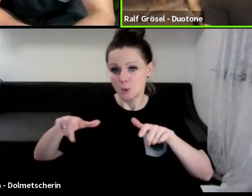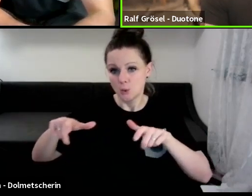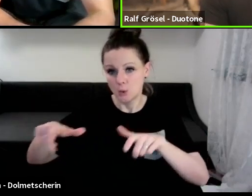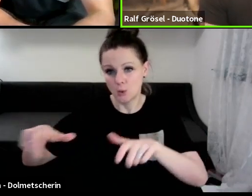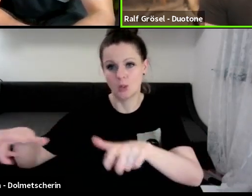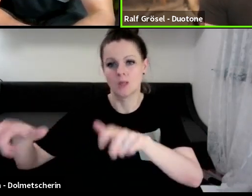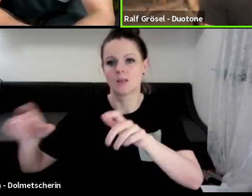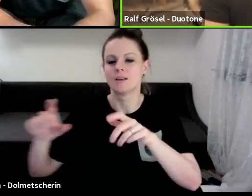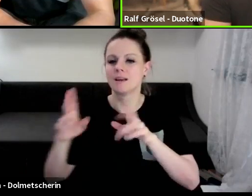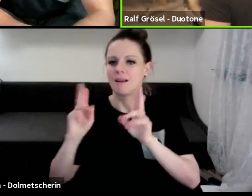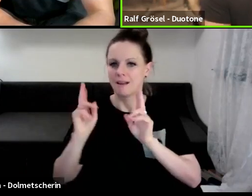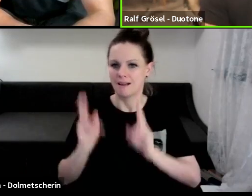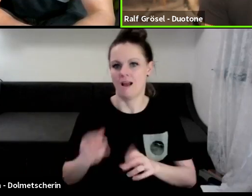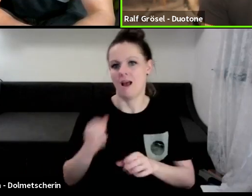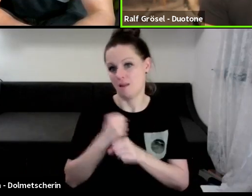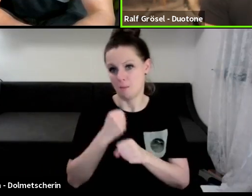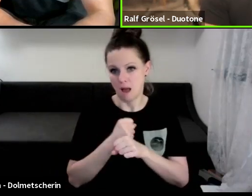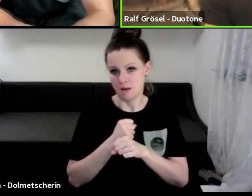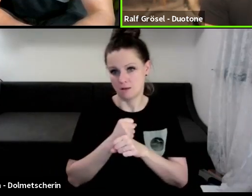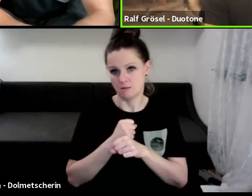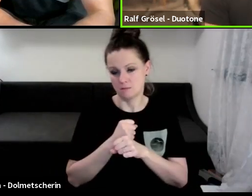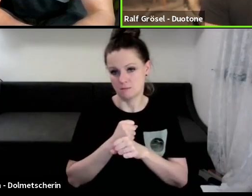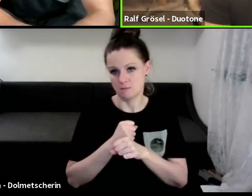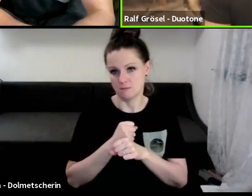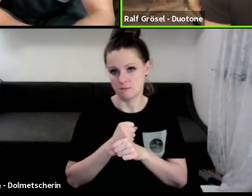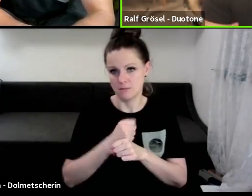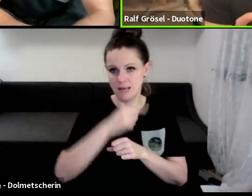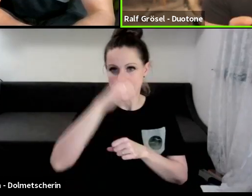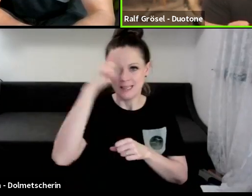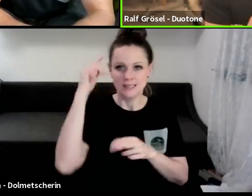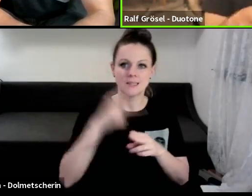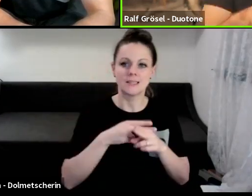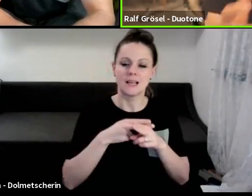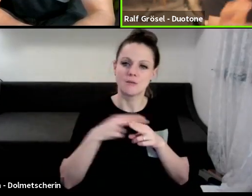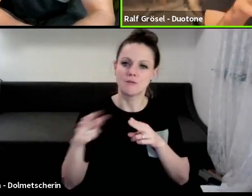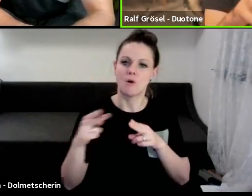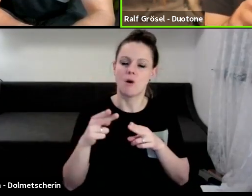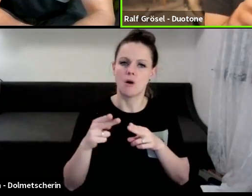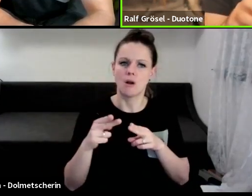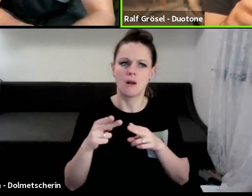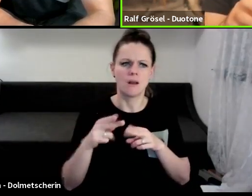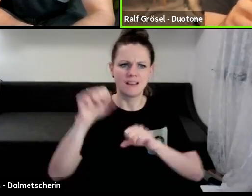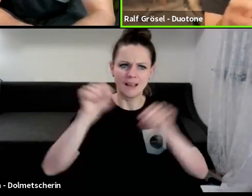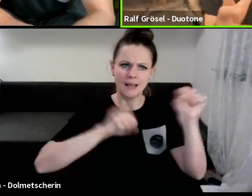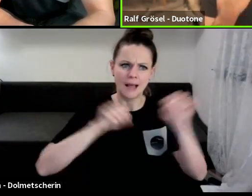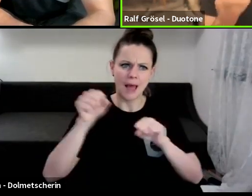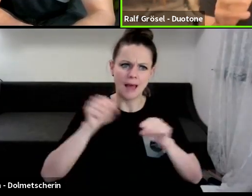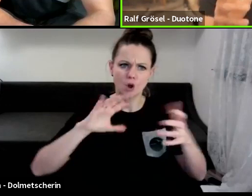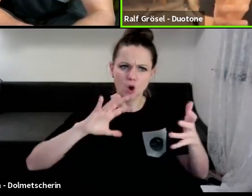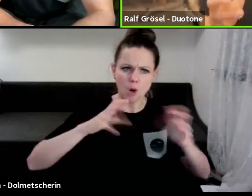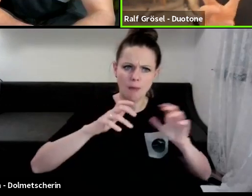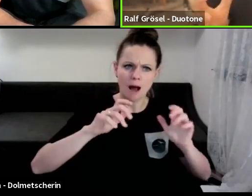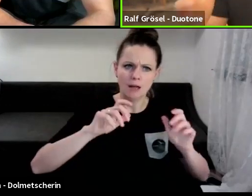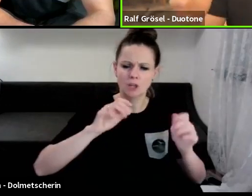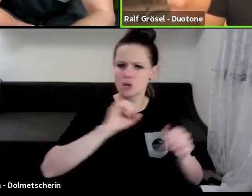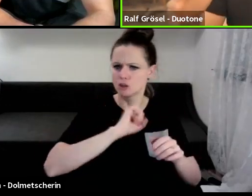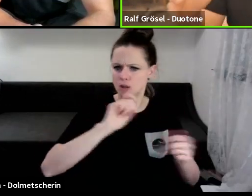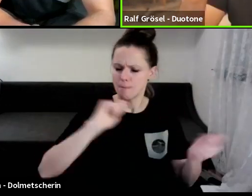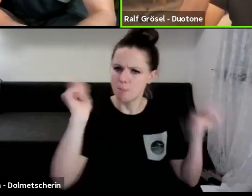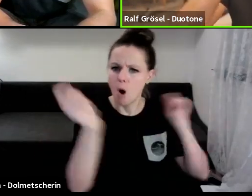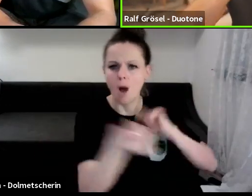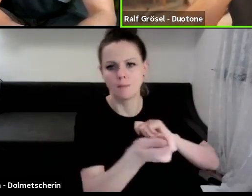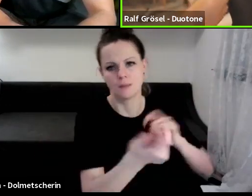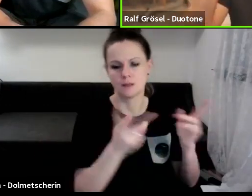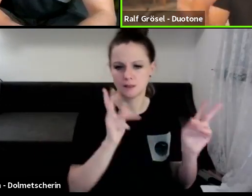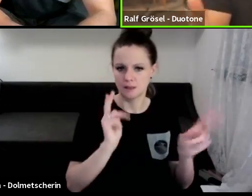Da ist es auch immer die Frage, ist es immer sinnvoll, ein Kite, der sehr kompakt ist und sehr, sehr schnell dreht? Oder ist es manchmal vielleicht auch gut, dass